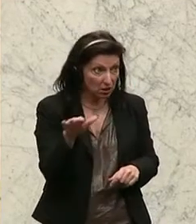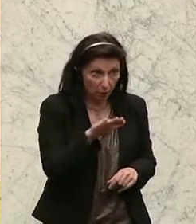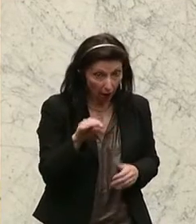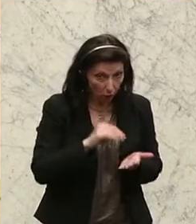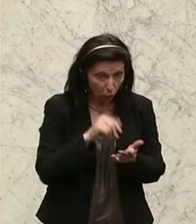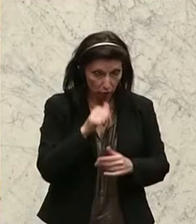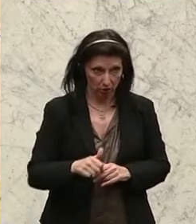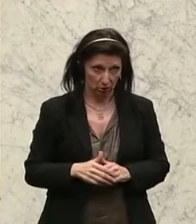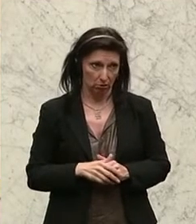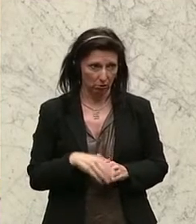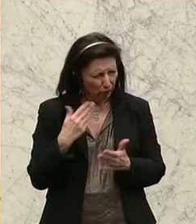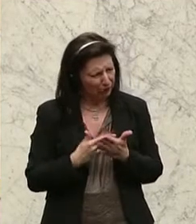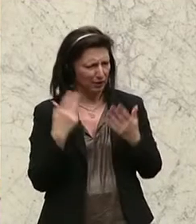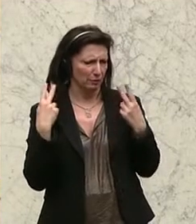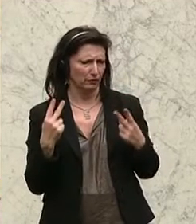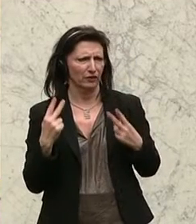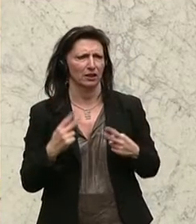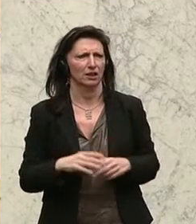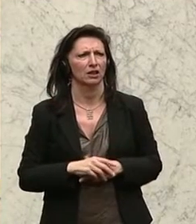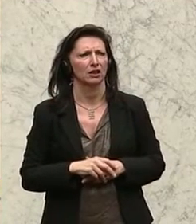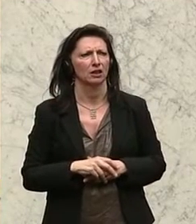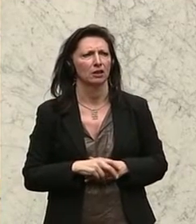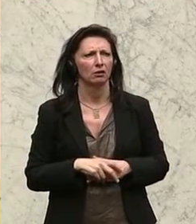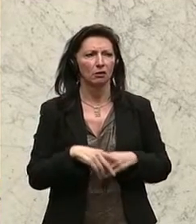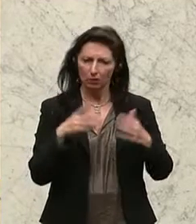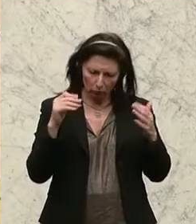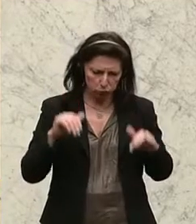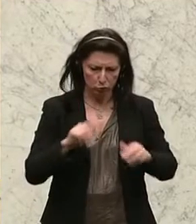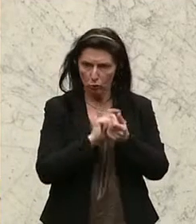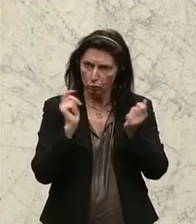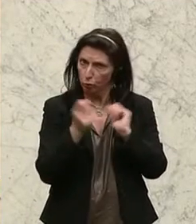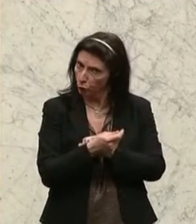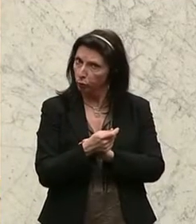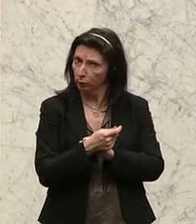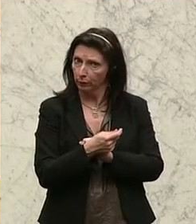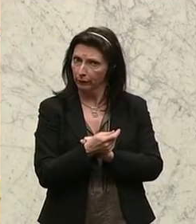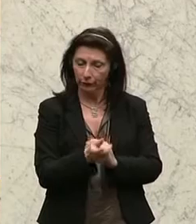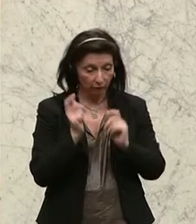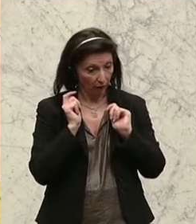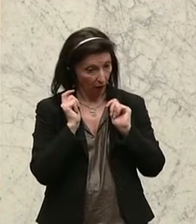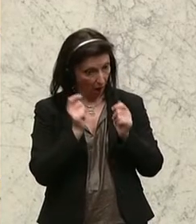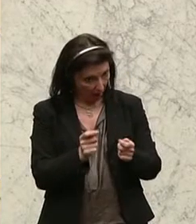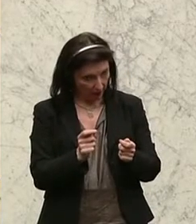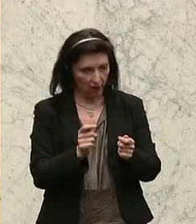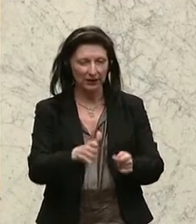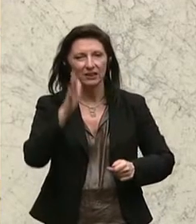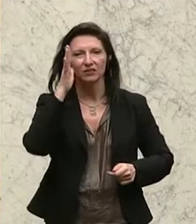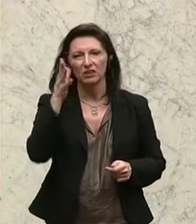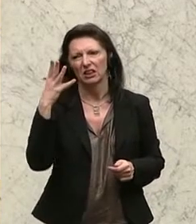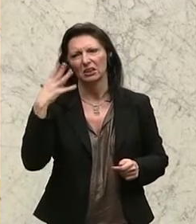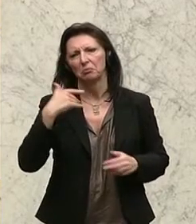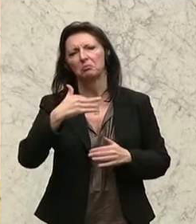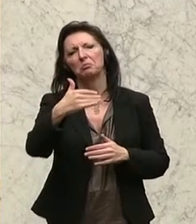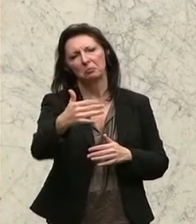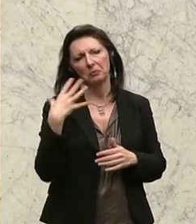nicht. Und eben darum ist es wichtig, dass auch hier etwas passiert. Wir werden diesen Antrag zu gegebener Zeit wieder einbringen.